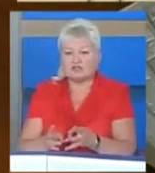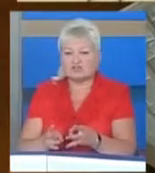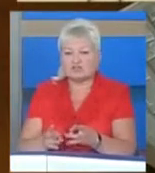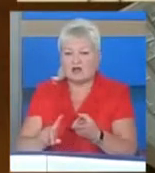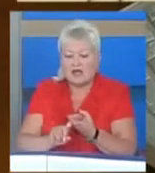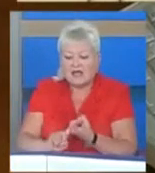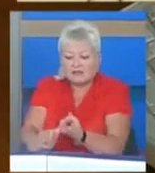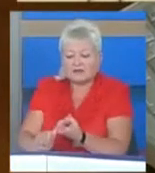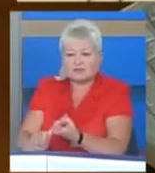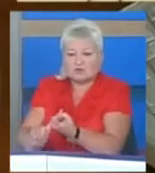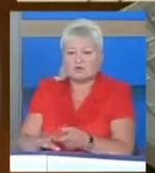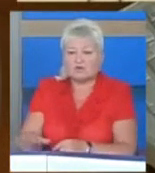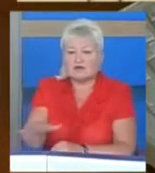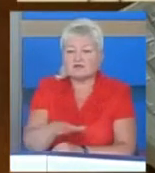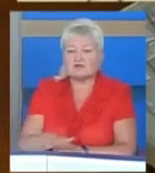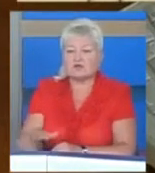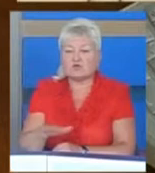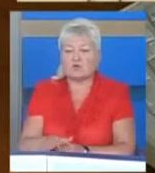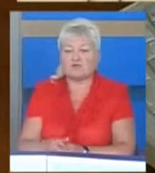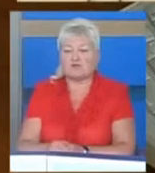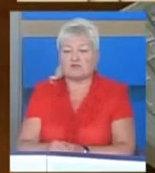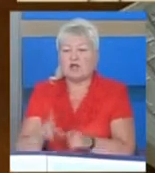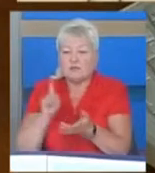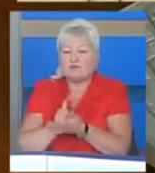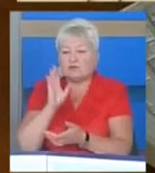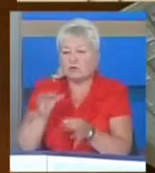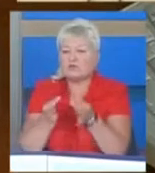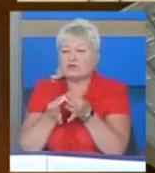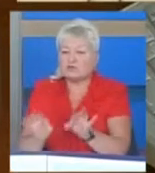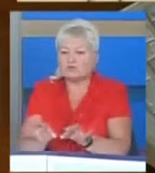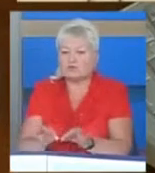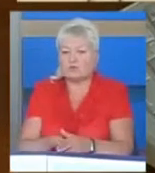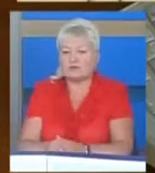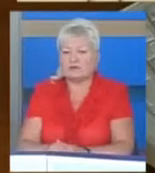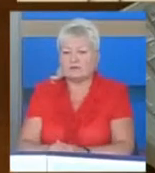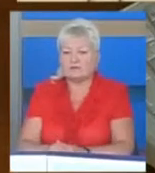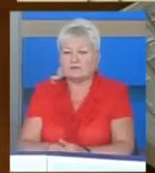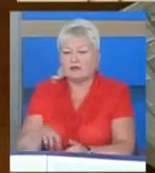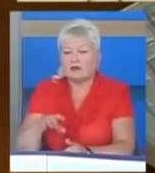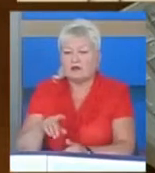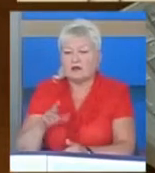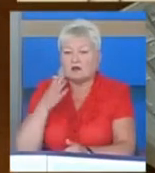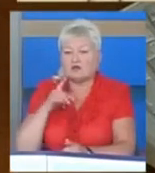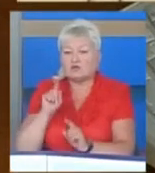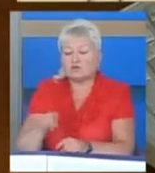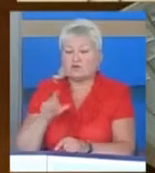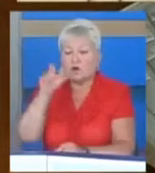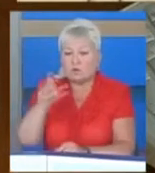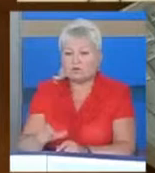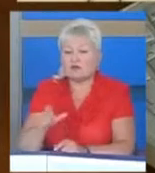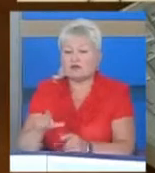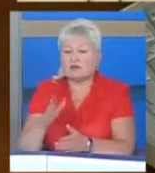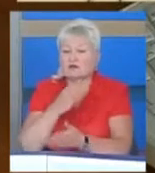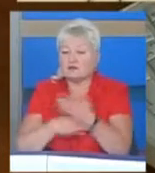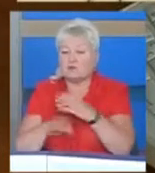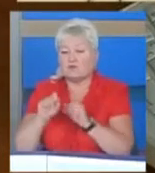середовище, десторієрне, проєктове, доступне. А тоді людина з інвалідністю може поцювати себе